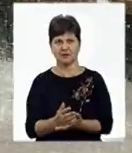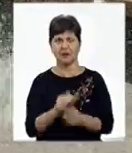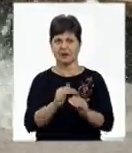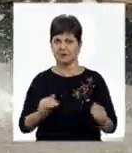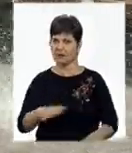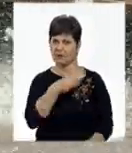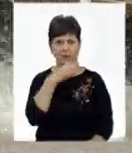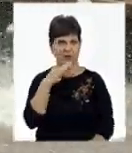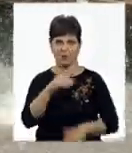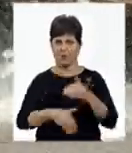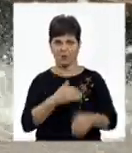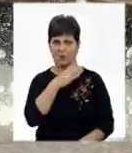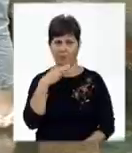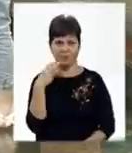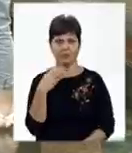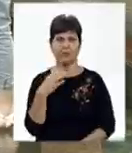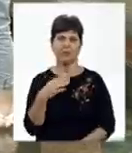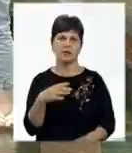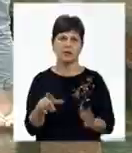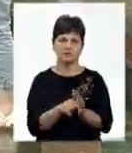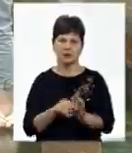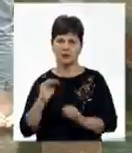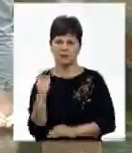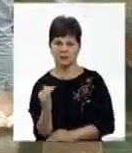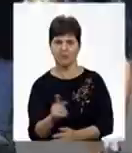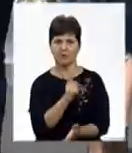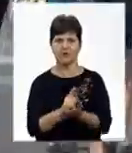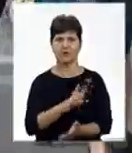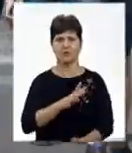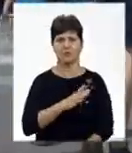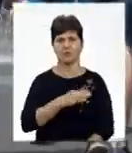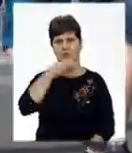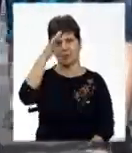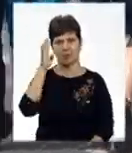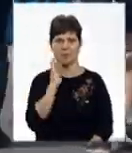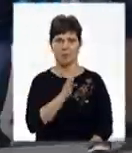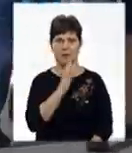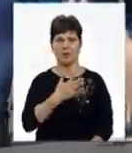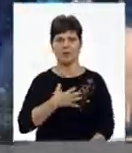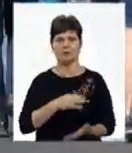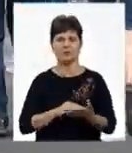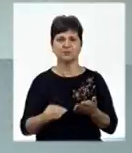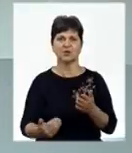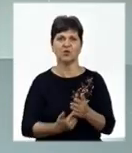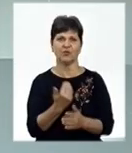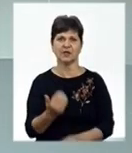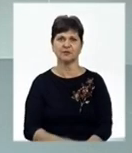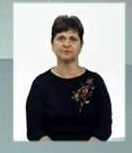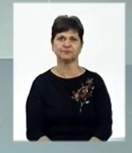дітей багато і купається багато. Тобто з малими дітьми мають бути батьки. Катерина Мартич, Олександр Базюк – Новини.